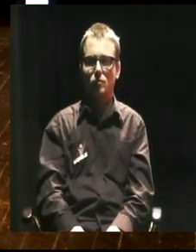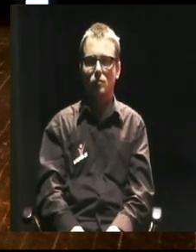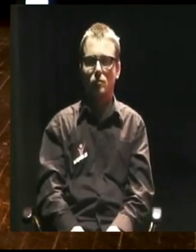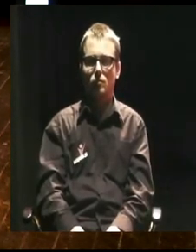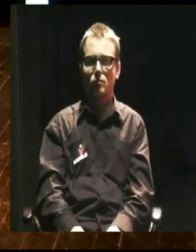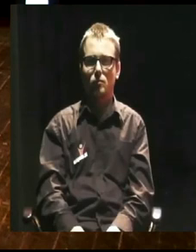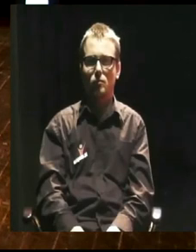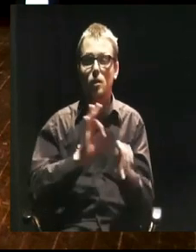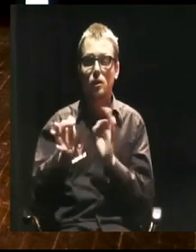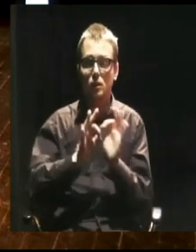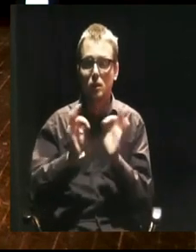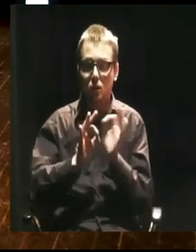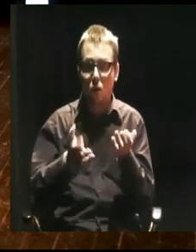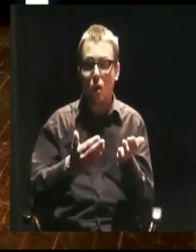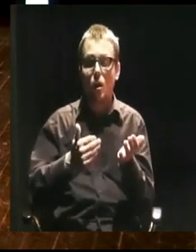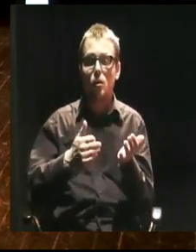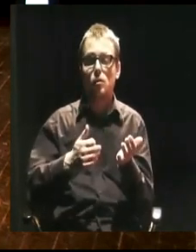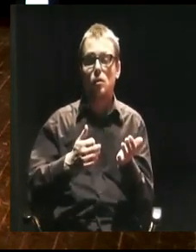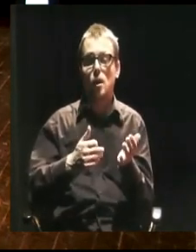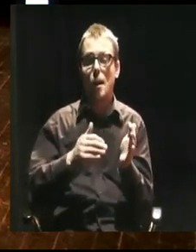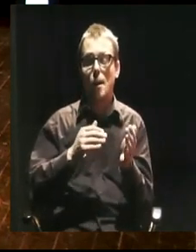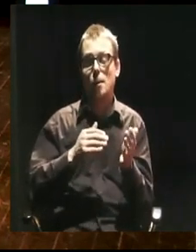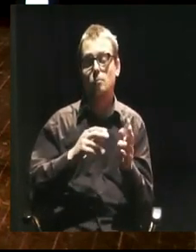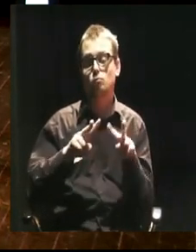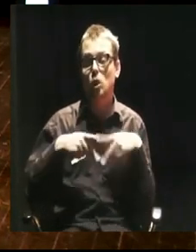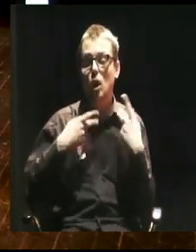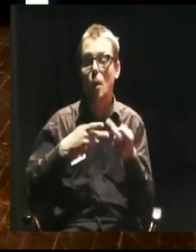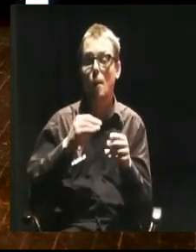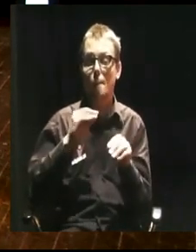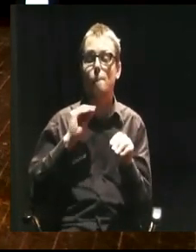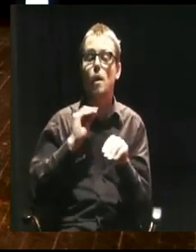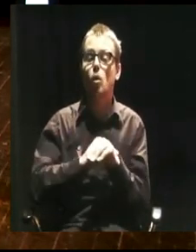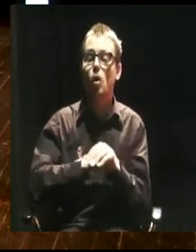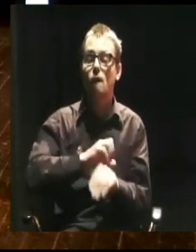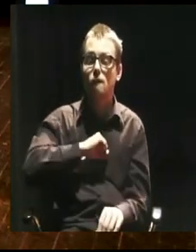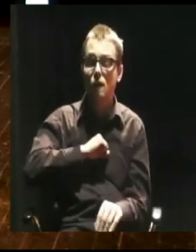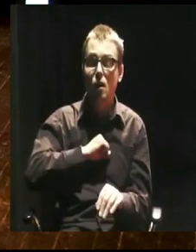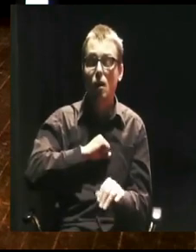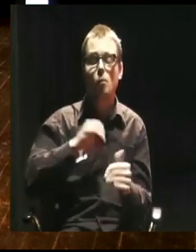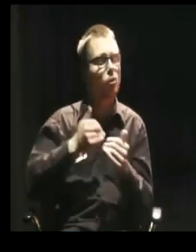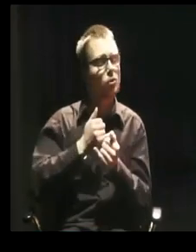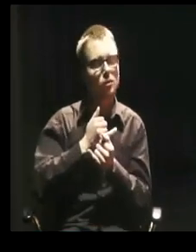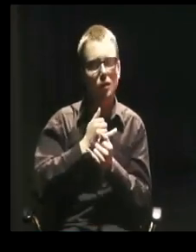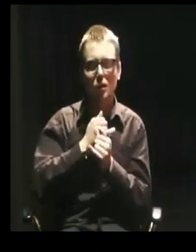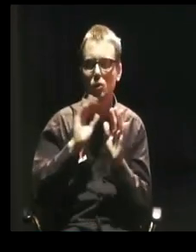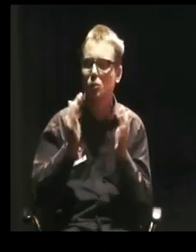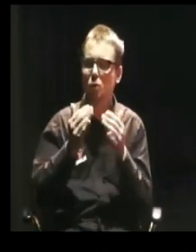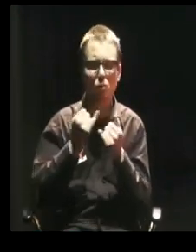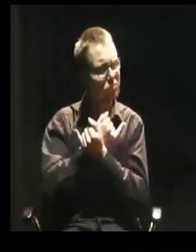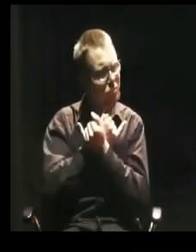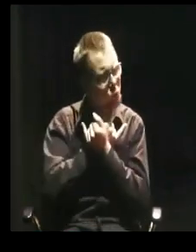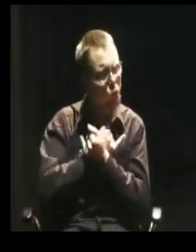przekazywać fajnie. Mamy fantastyczne technologie i możliwości już teraz, żeby przekazywać historię w sposób